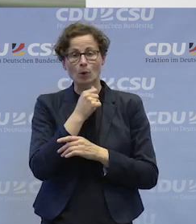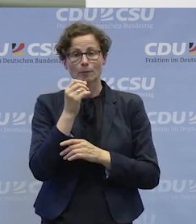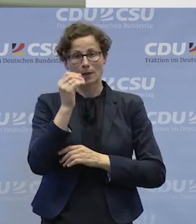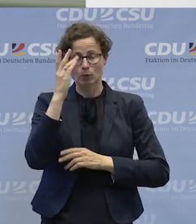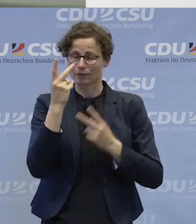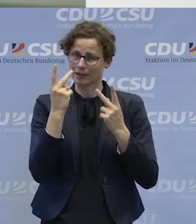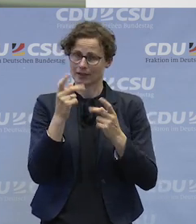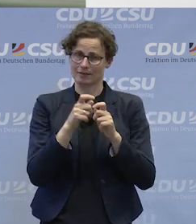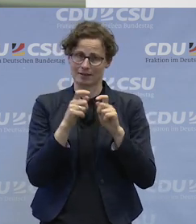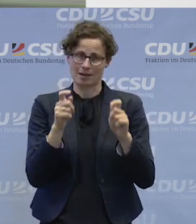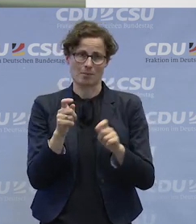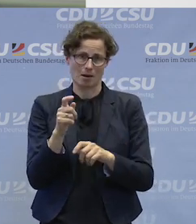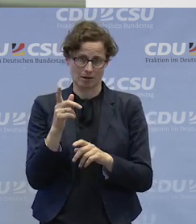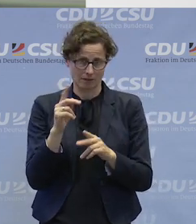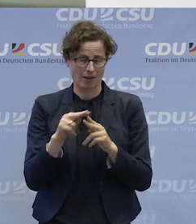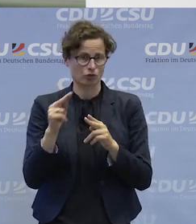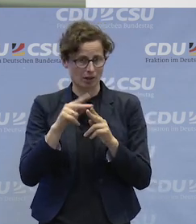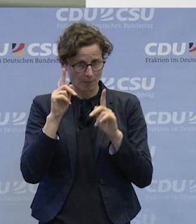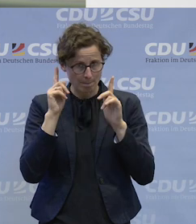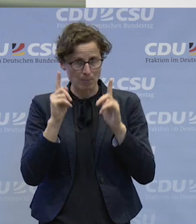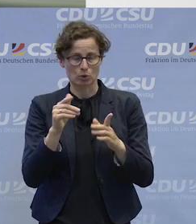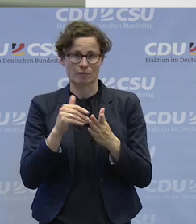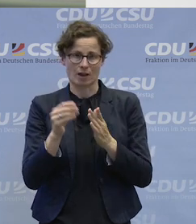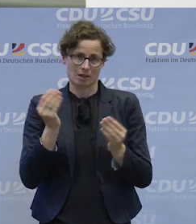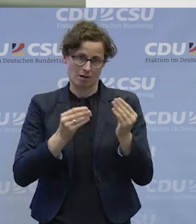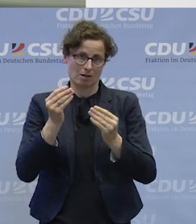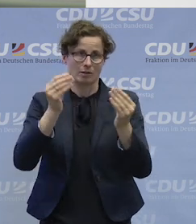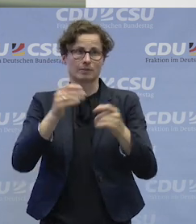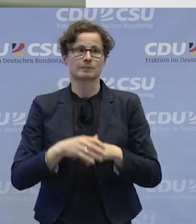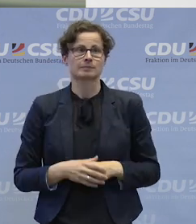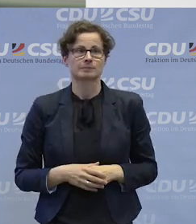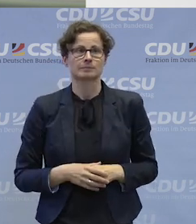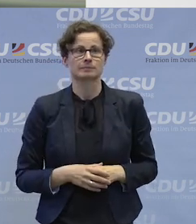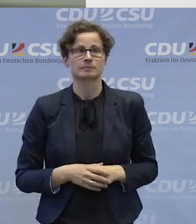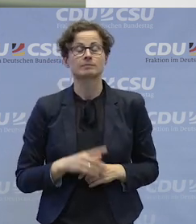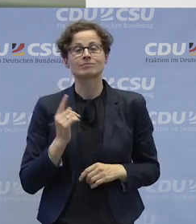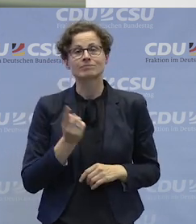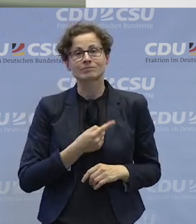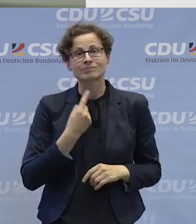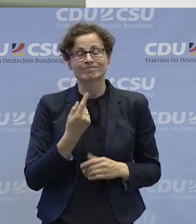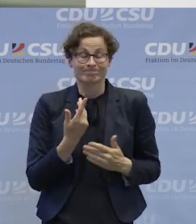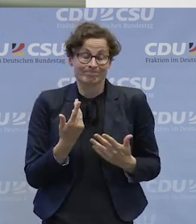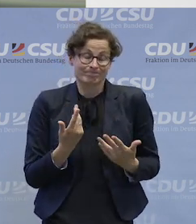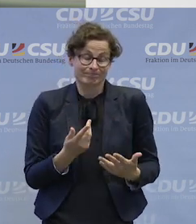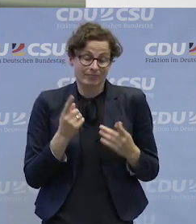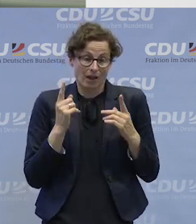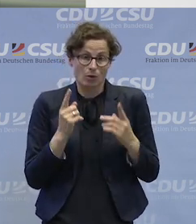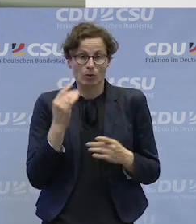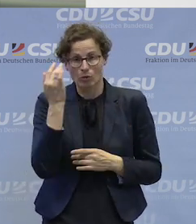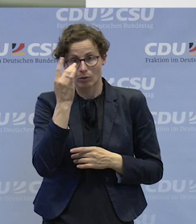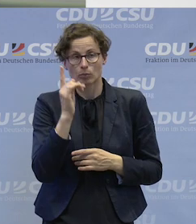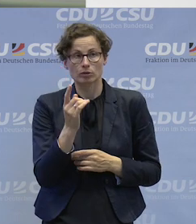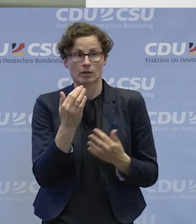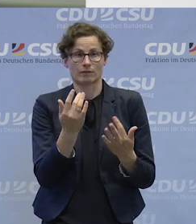was wir in den Werkstätten auch weiterentwickeln müssen. Für mich fängt das dann aber auch an der Stelle an, dass man darüber nachdenken sollte, wie viel